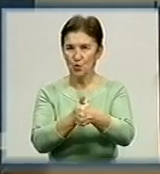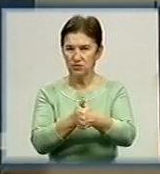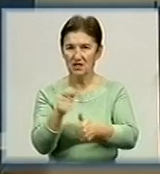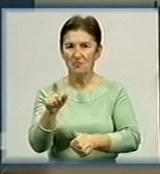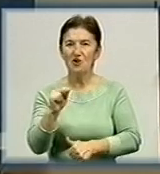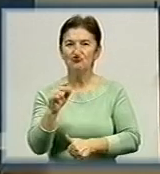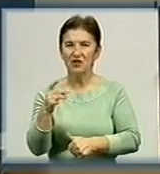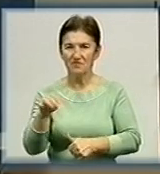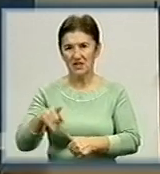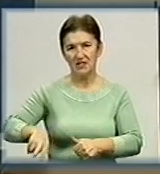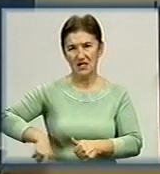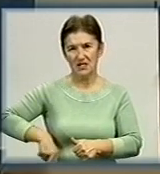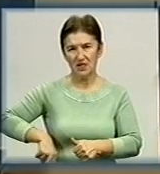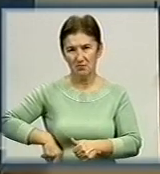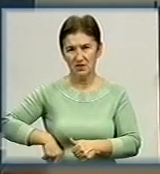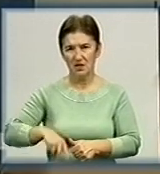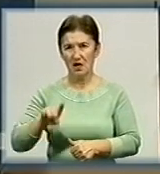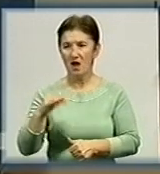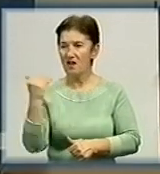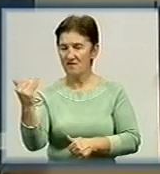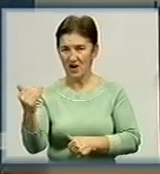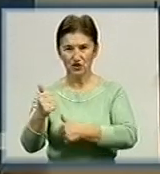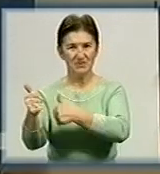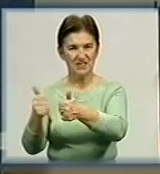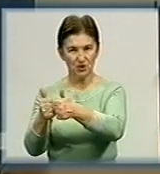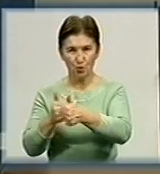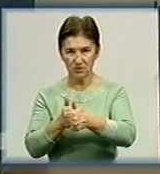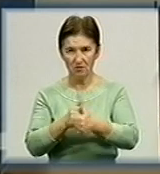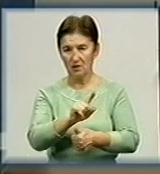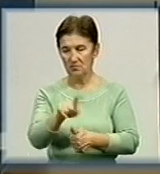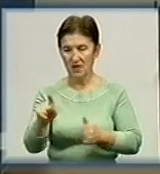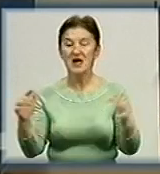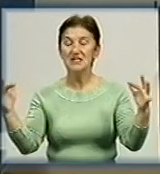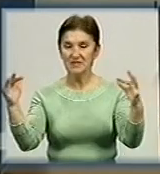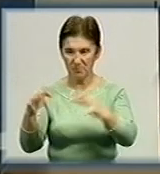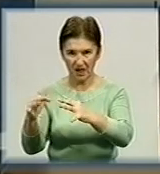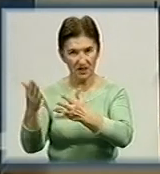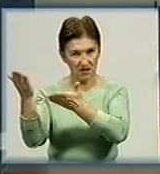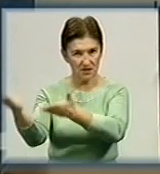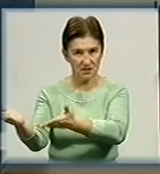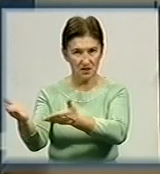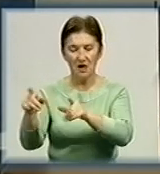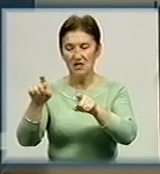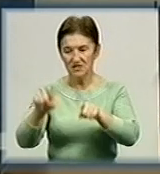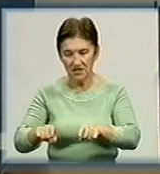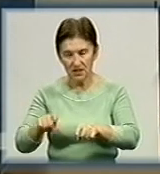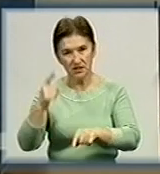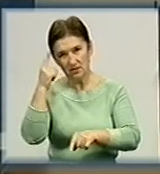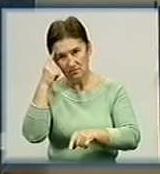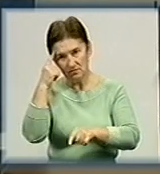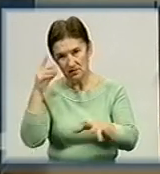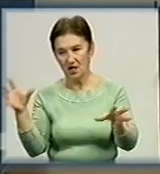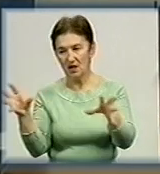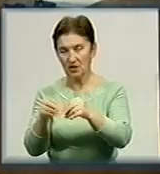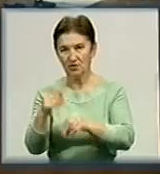директором департаменту, і вашим профільним заступником. Збирайтеся і сидіть доти разом в